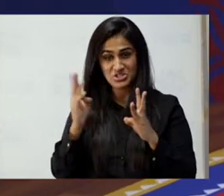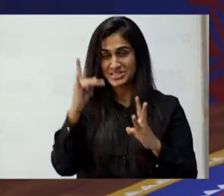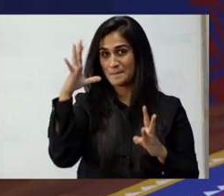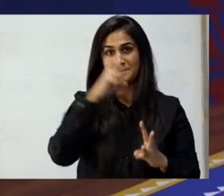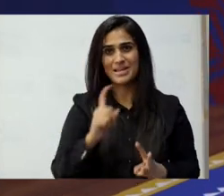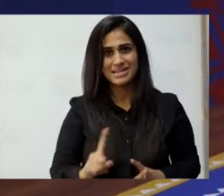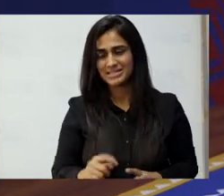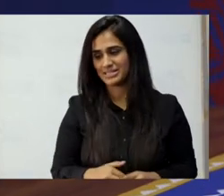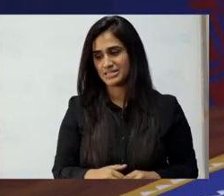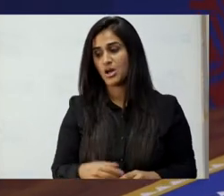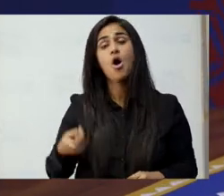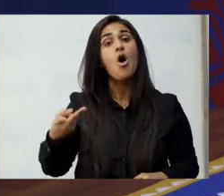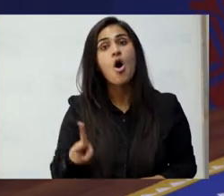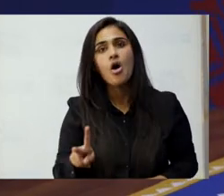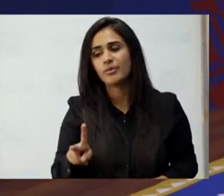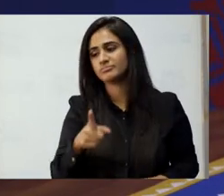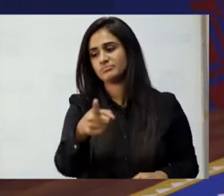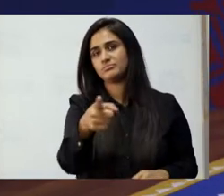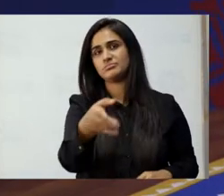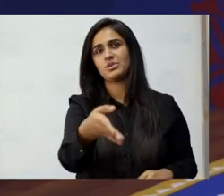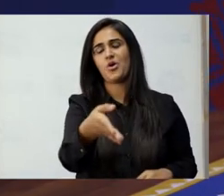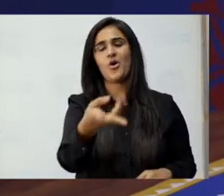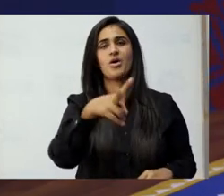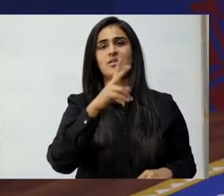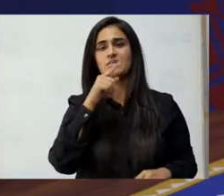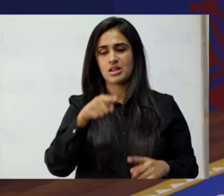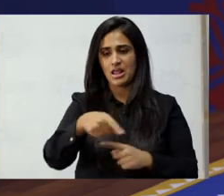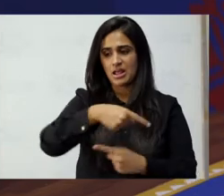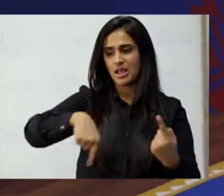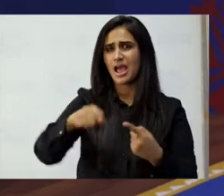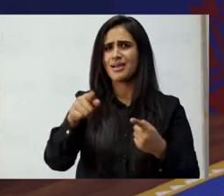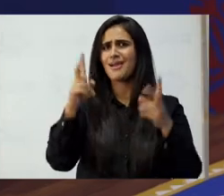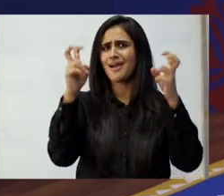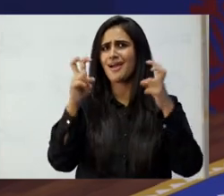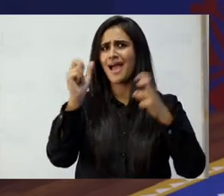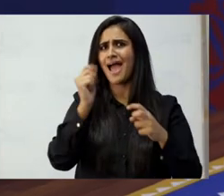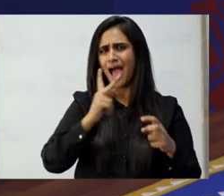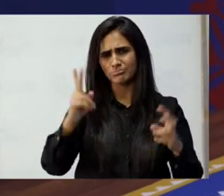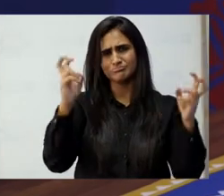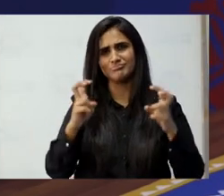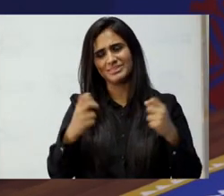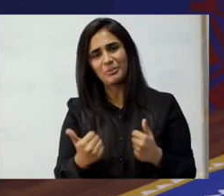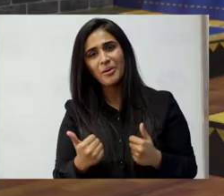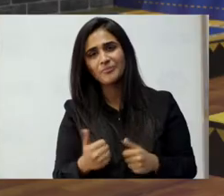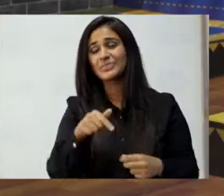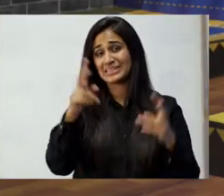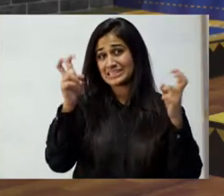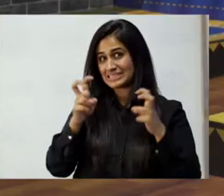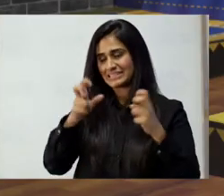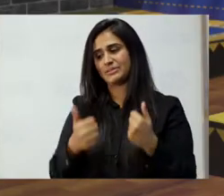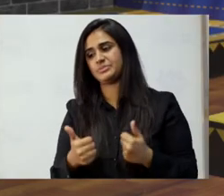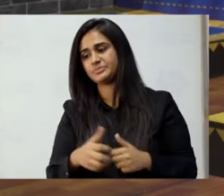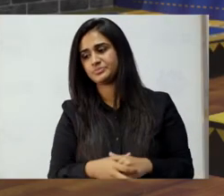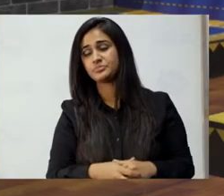تینوں چیزیں مسمت کیجئے گا اور بائی دوئے یہ ڈاؤن لوڈبل ایپس ہیں تو